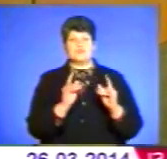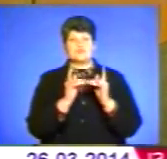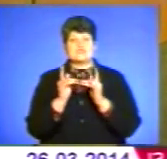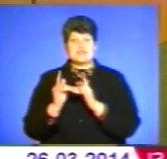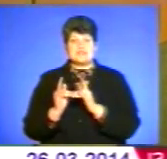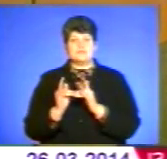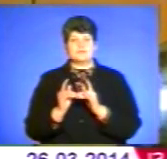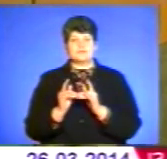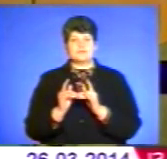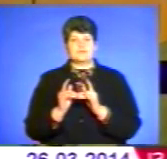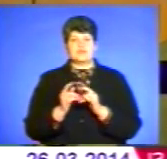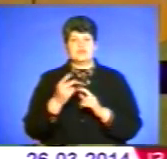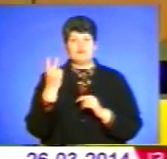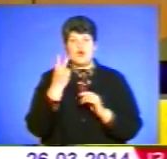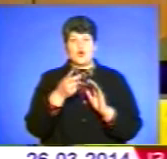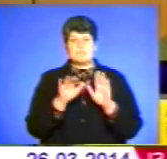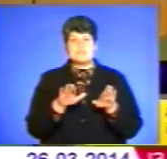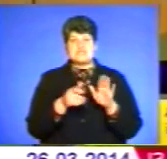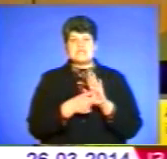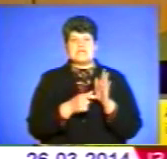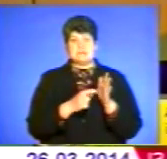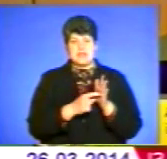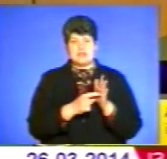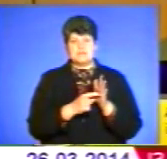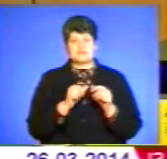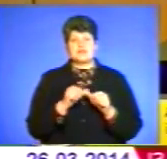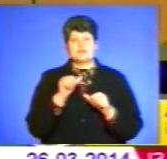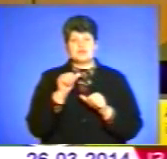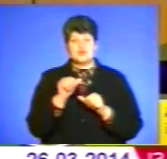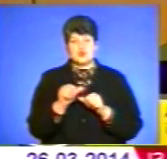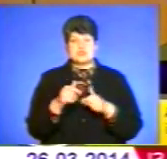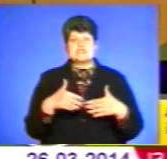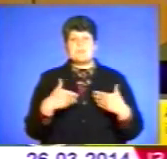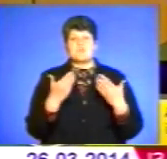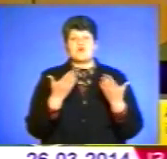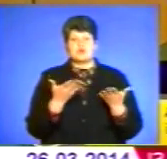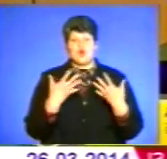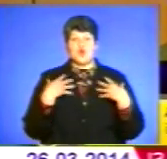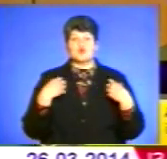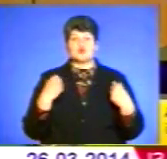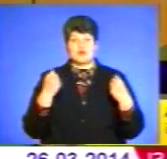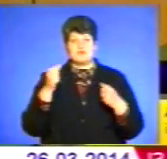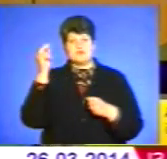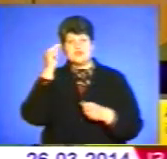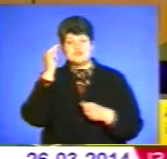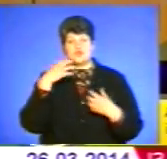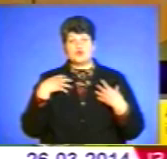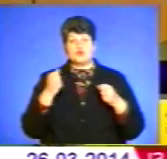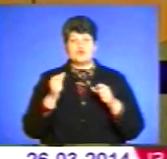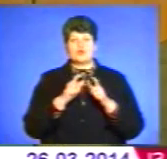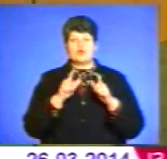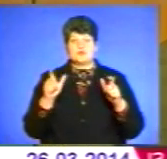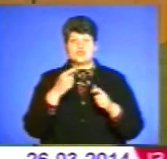гуртожитку, в двомісні кімнати. Крім цього, запропоновано оздоровлення в начальному здоров'ячому комплексі